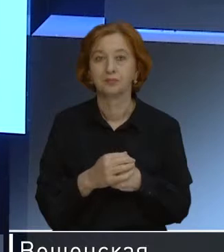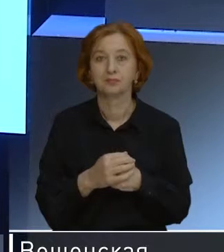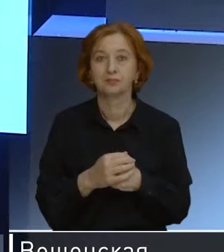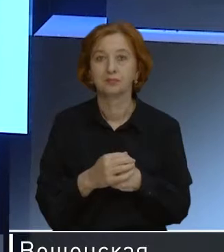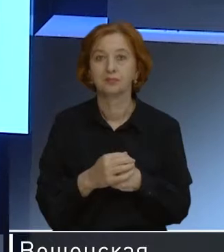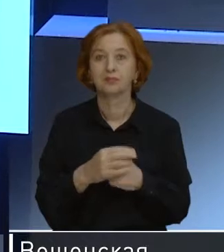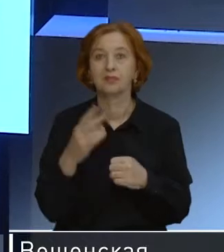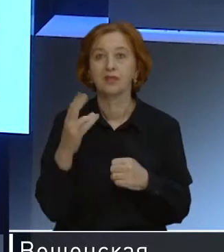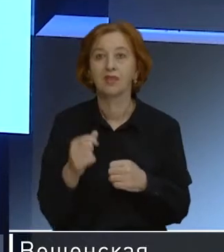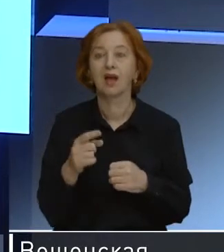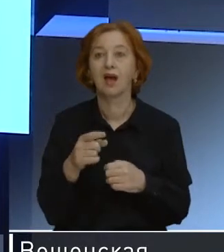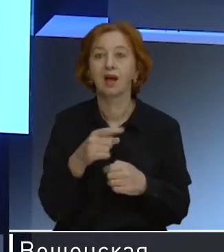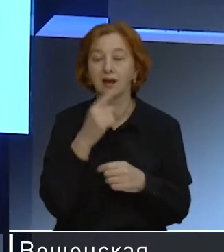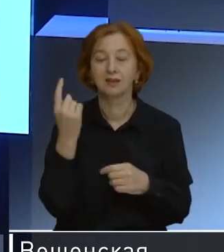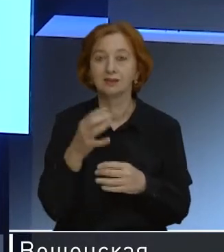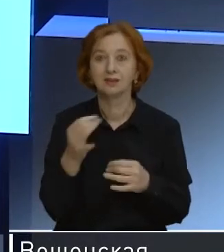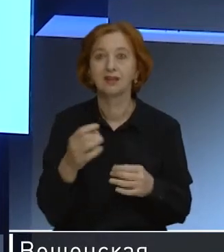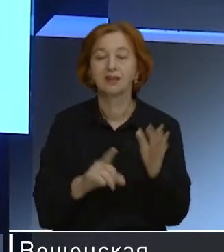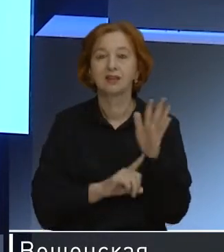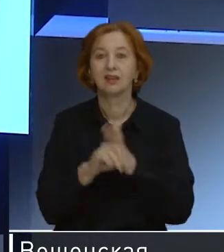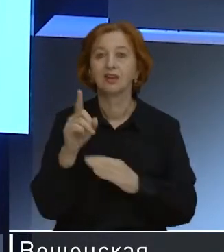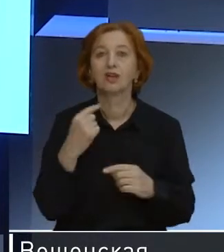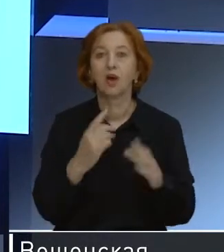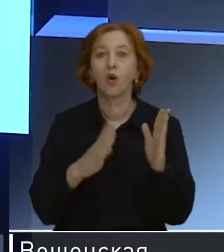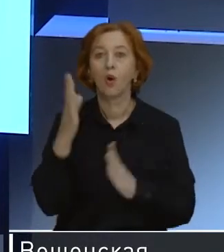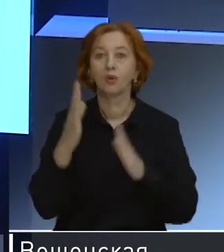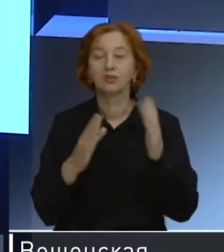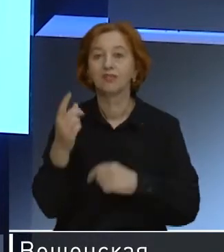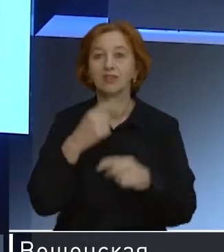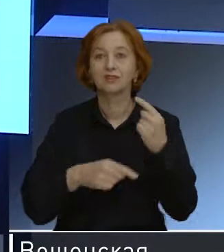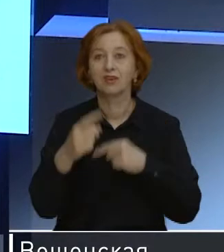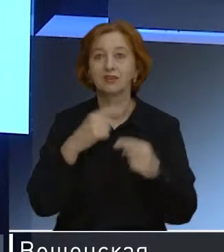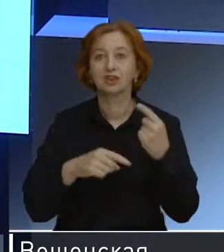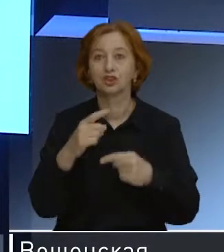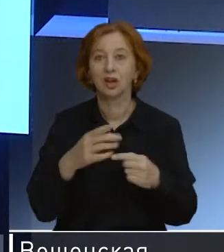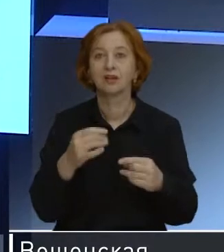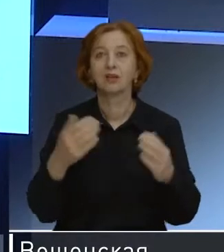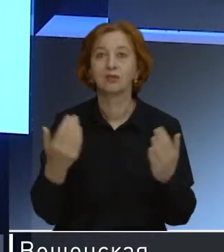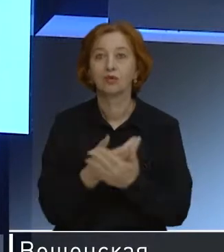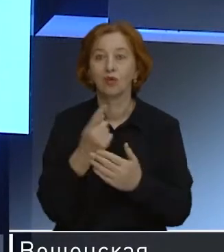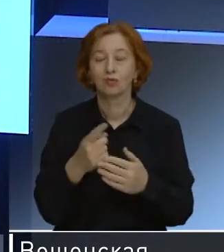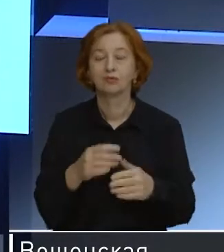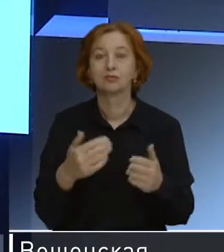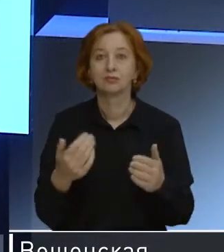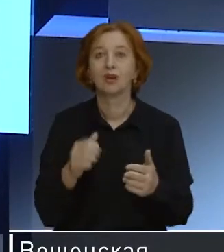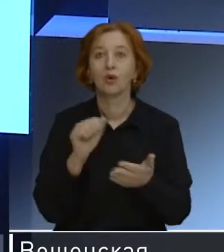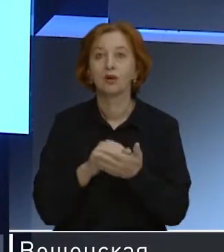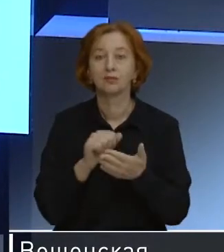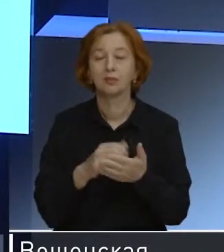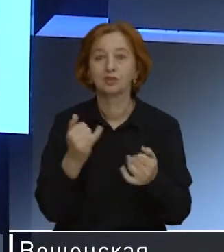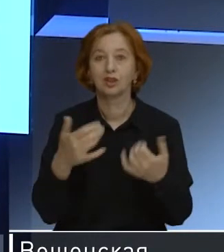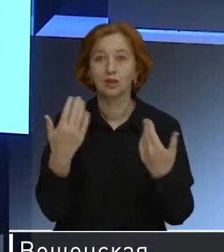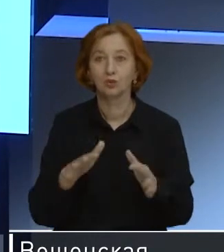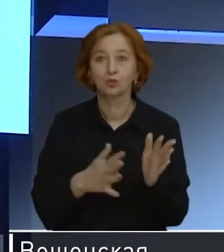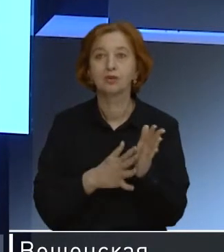На портале «Активный ростовчанин» стартовало голосование на тему «Возвращение торговых павильонов в подземные переходы города». Опрос